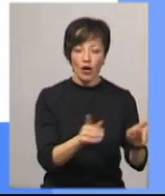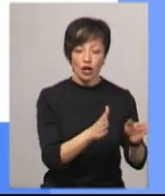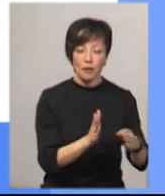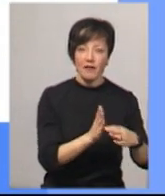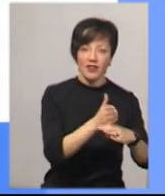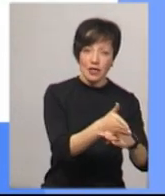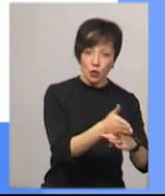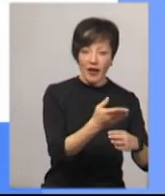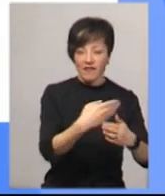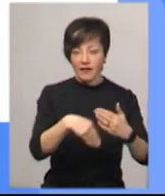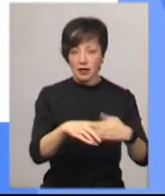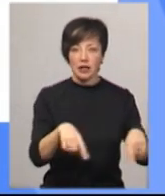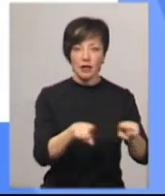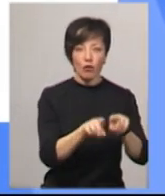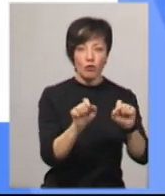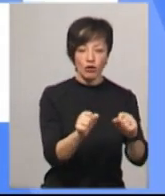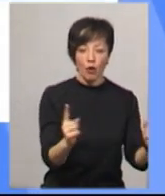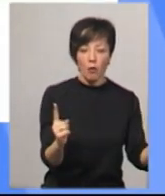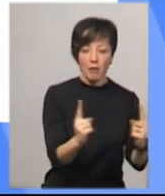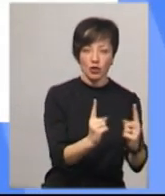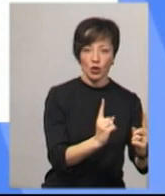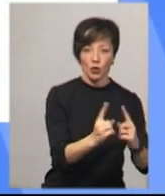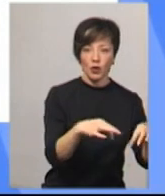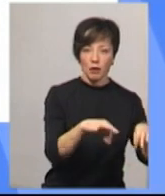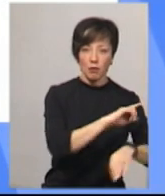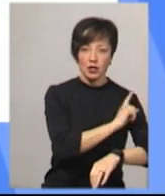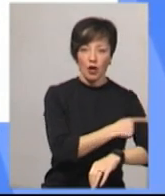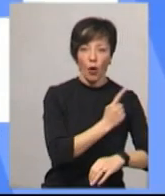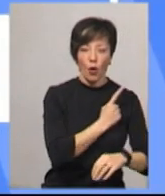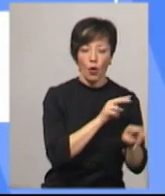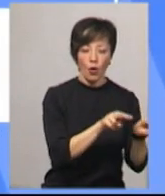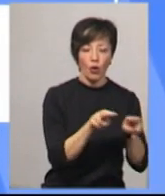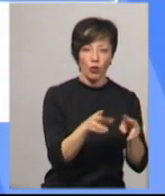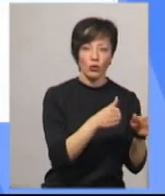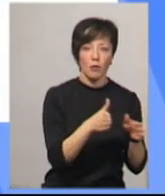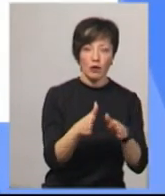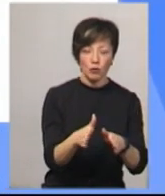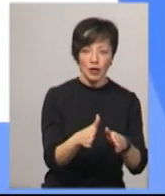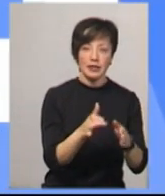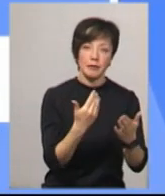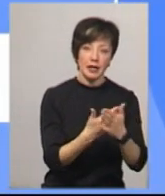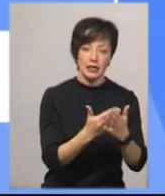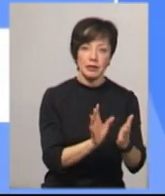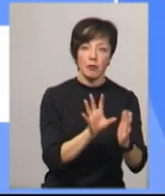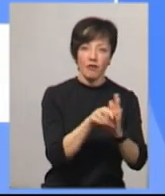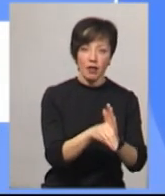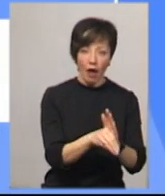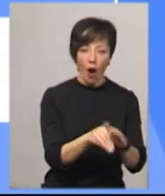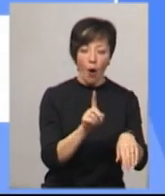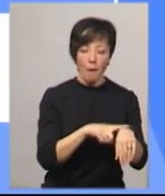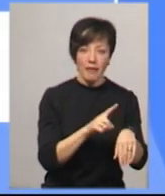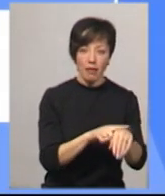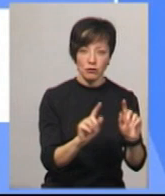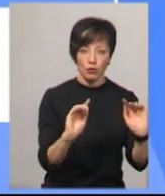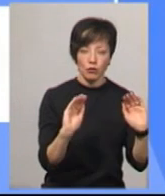виїзду. Також може обмежити рух транспорту і посилити охорону громадського порядку, наприклад, запровадити комендантську годину